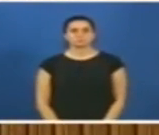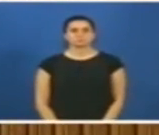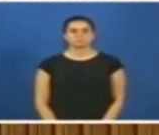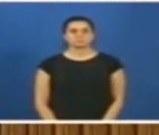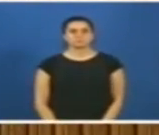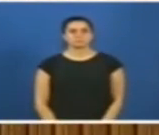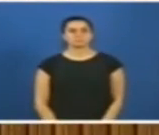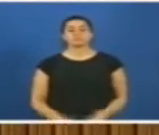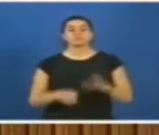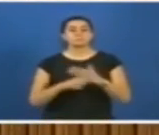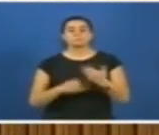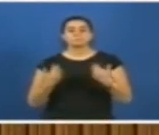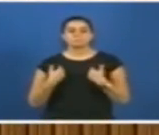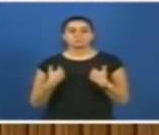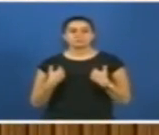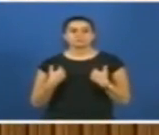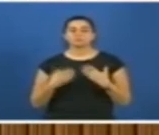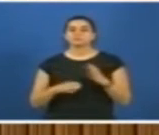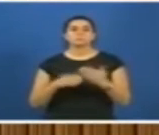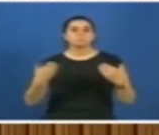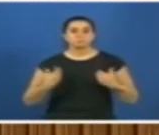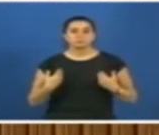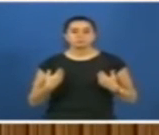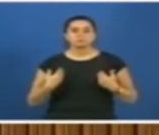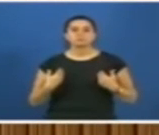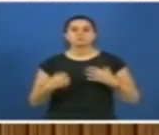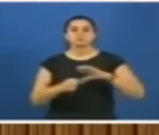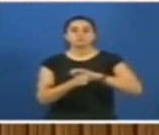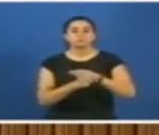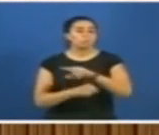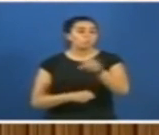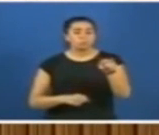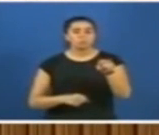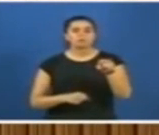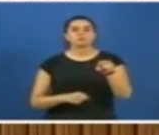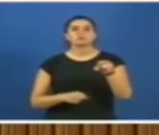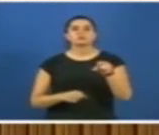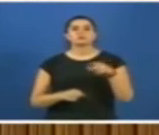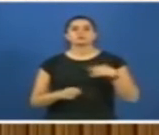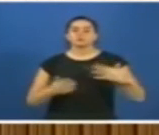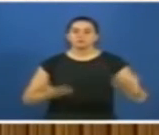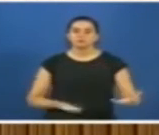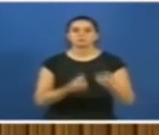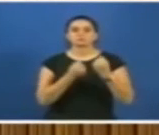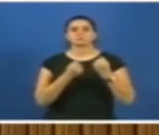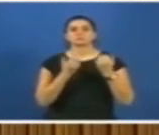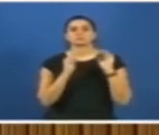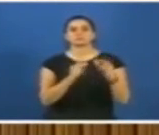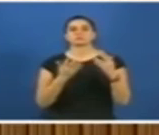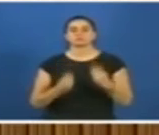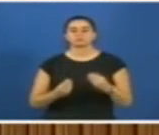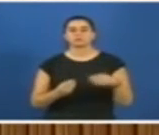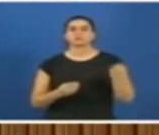Çünkü biz zulmedenlere meyletmeyeceğiz. Zulmedenlerin